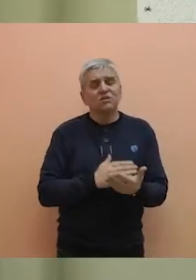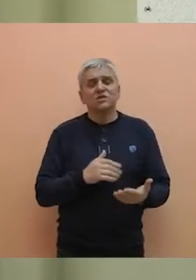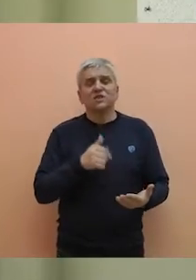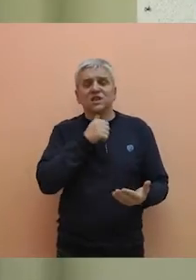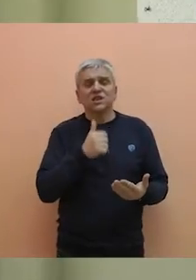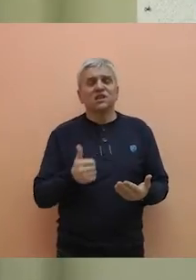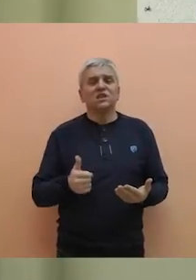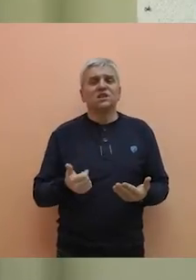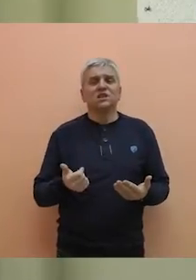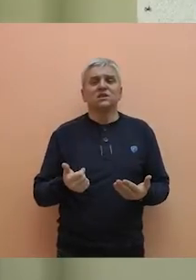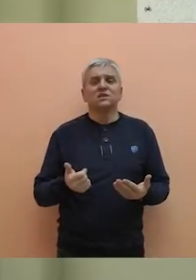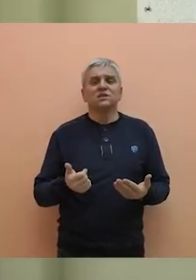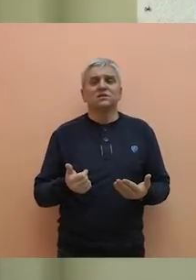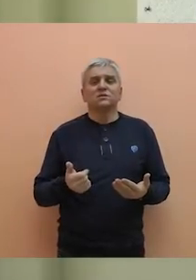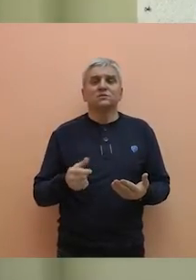ni,